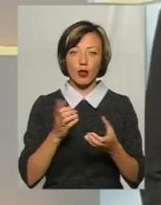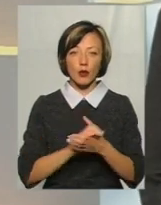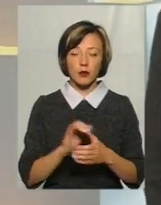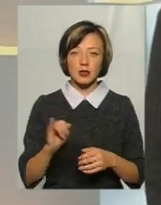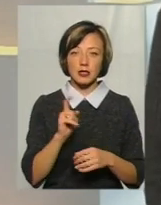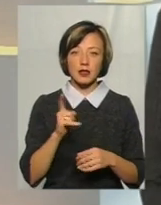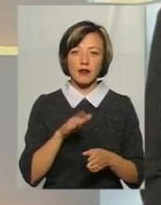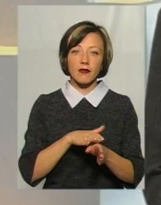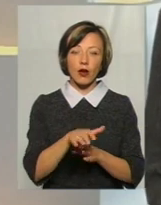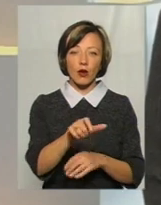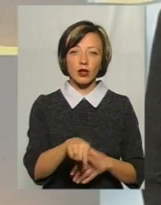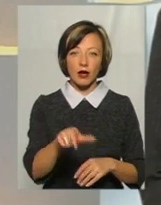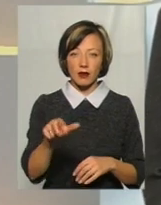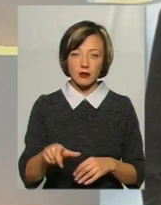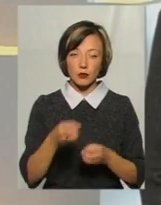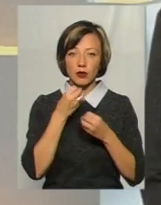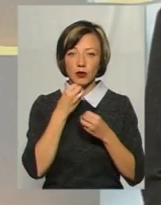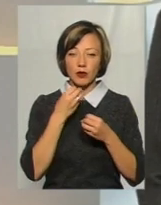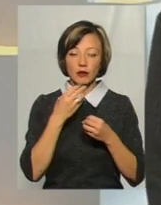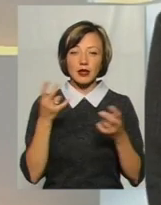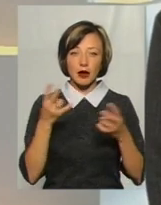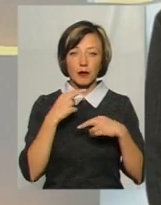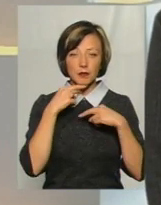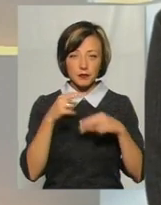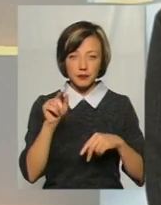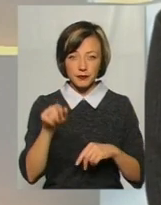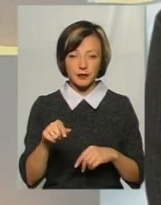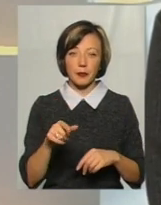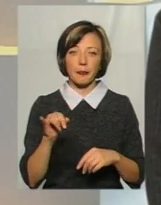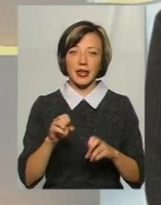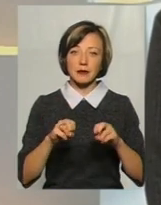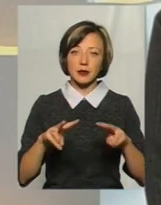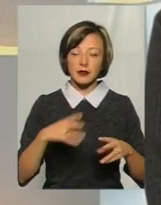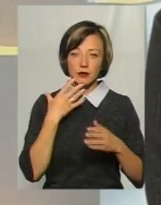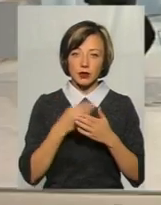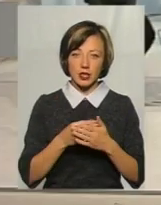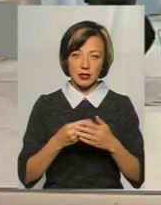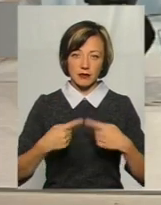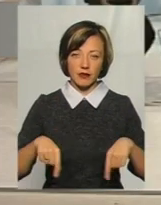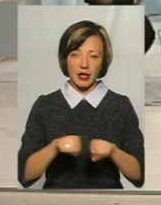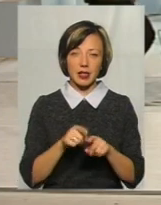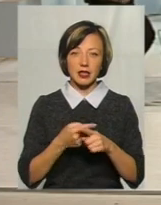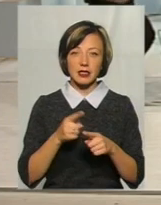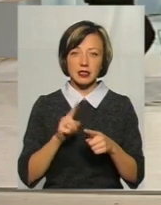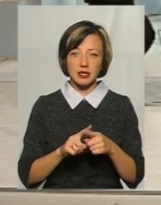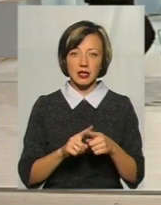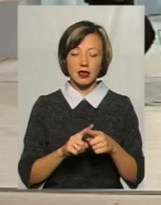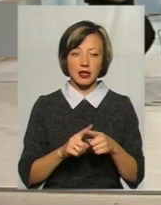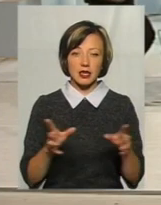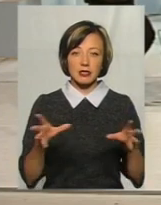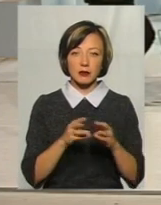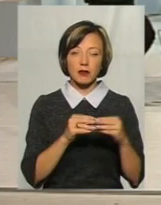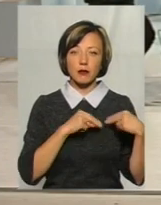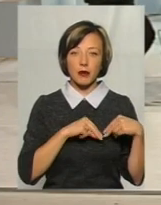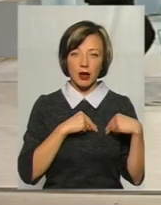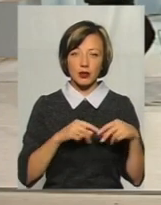з виконавцями, гідними уваги і спеціалісти в своїй сфері. І ця колаборація, ця співпраця